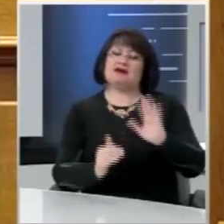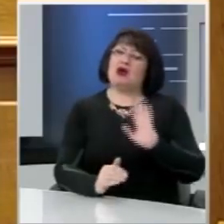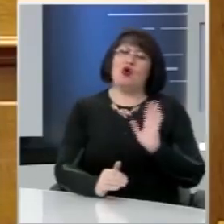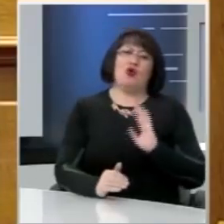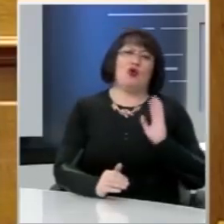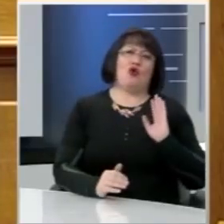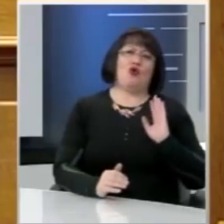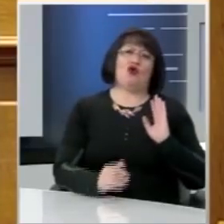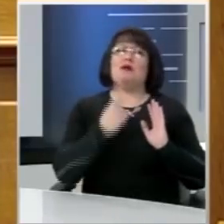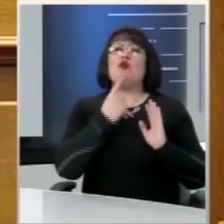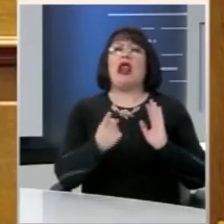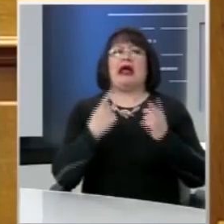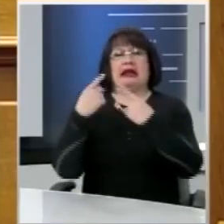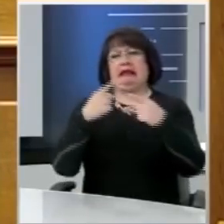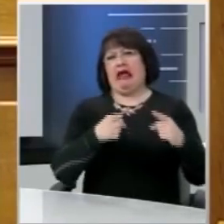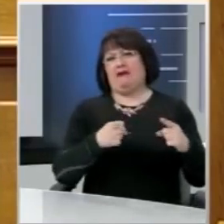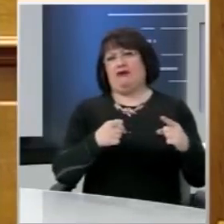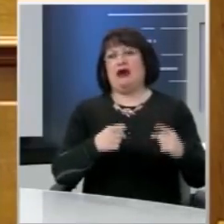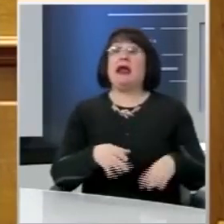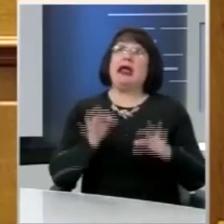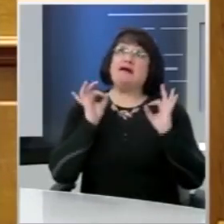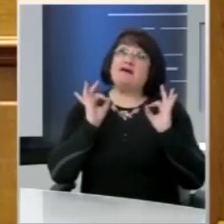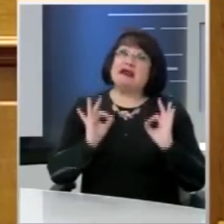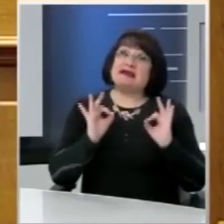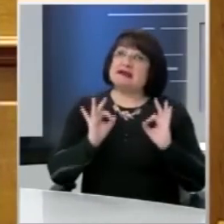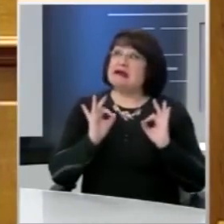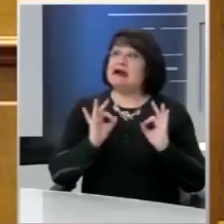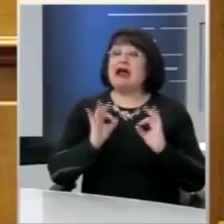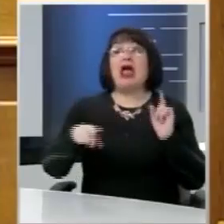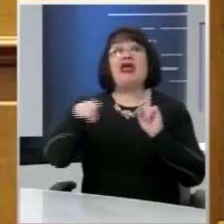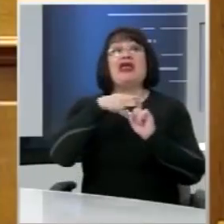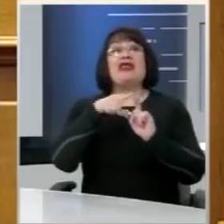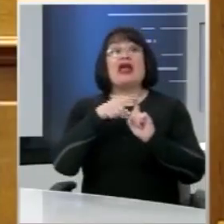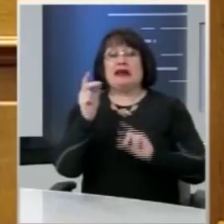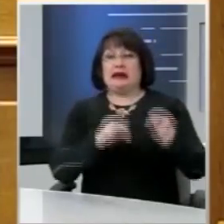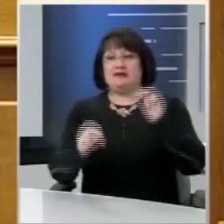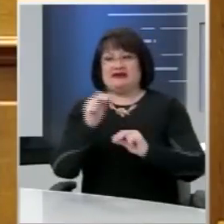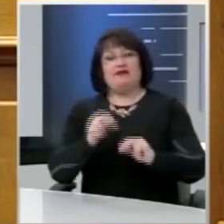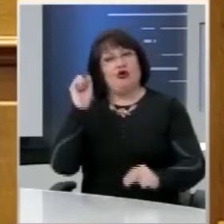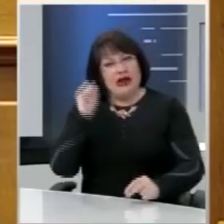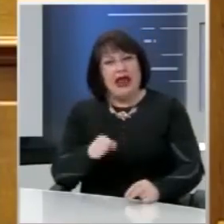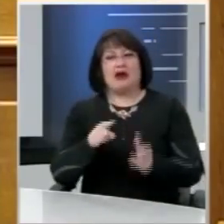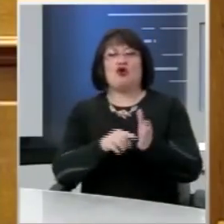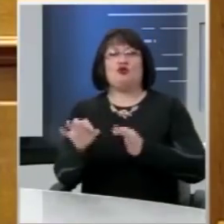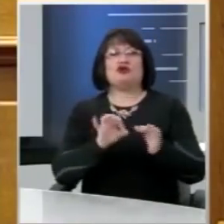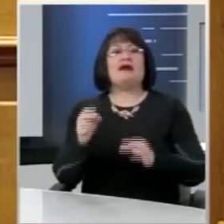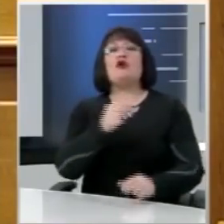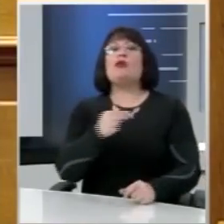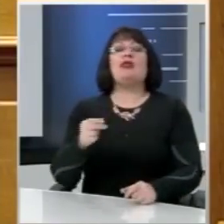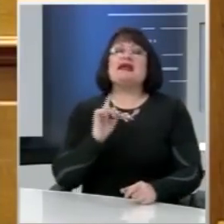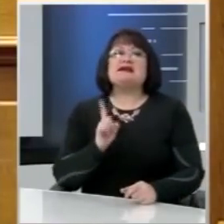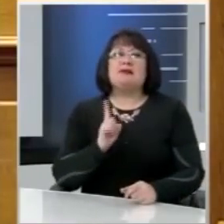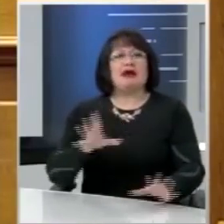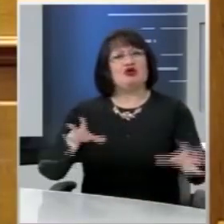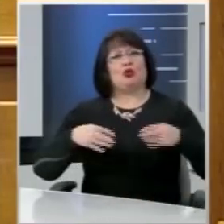όπως διακινούνταν από διάφορους. Φυσικά, η θετική μας ψήφος στο νομοσχέδιο δεν σημαίνει καθόλου και